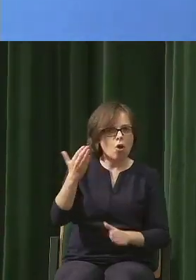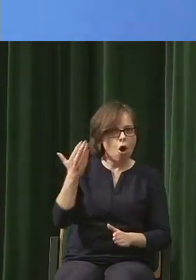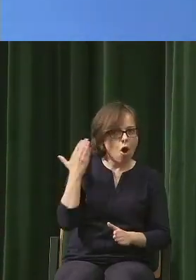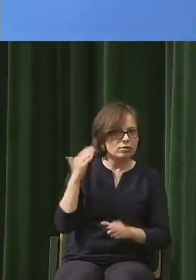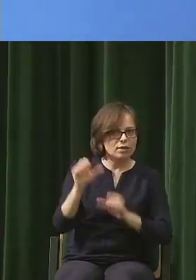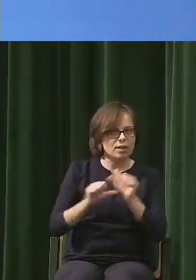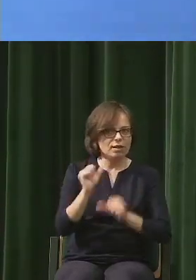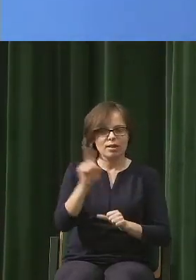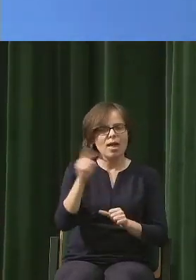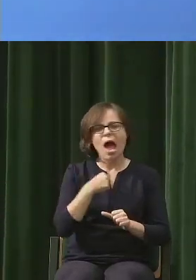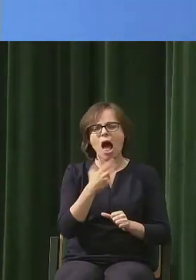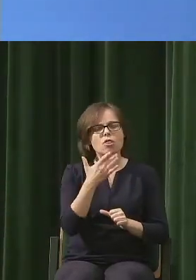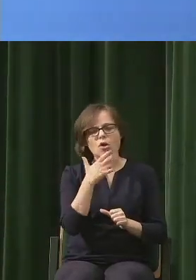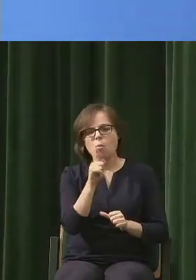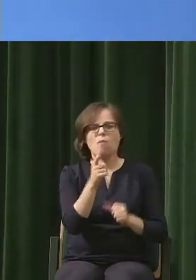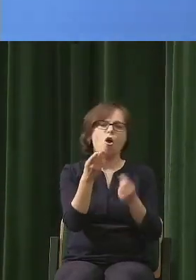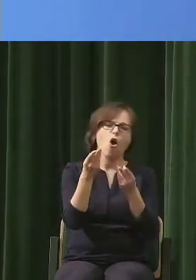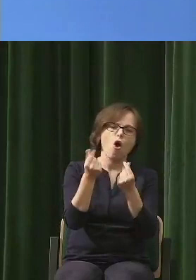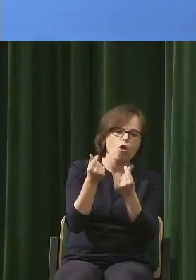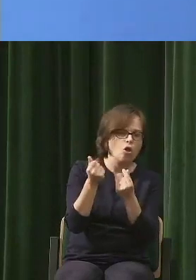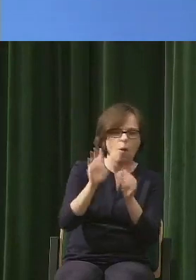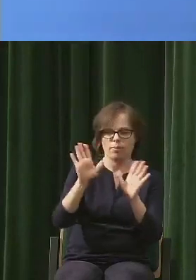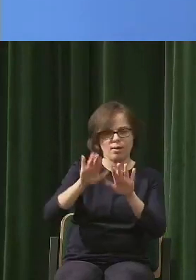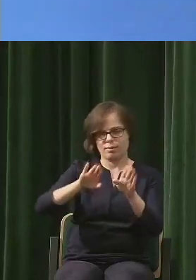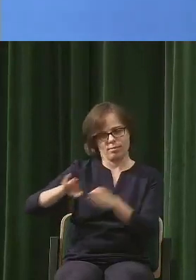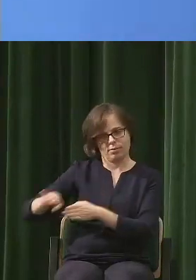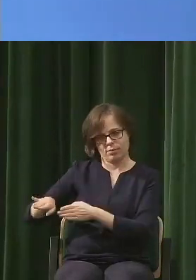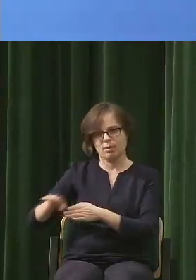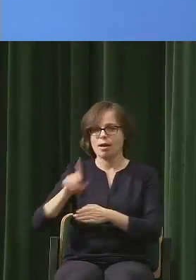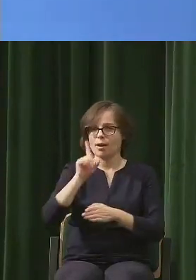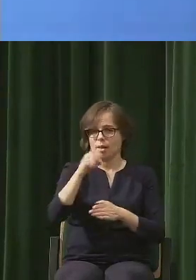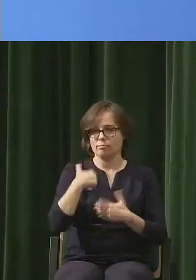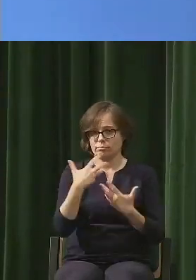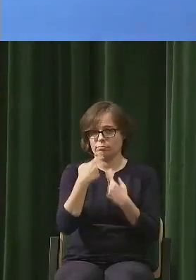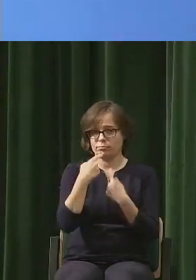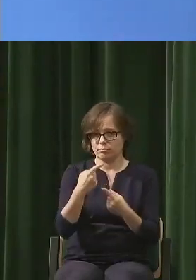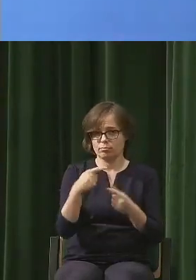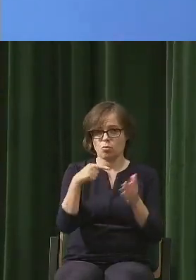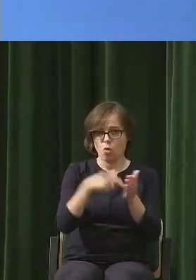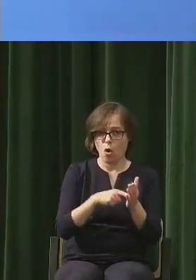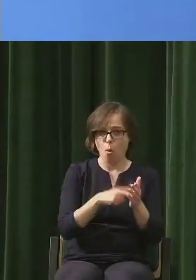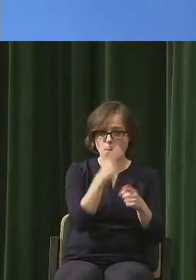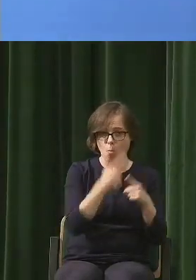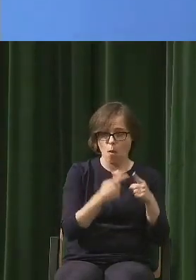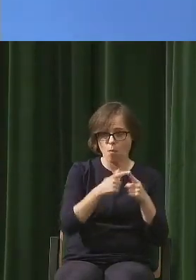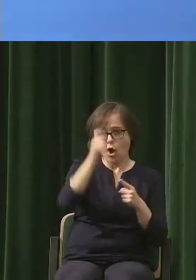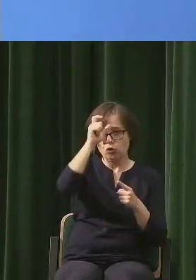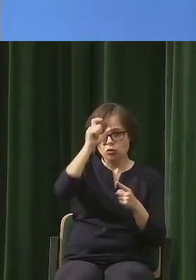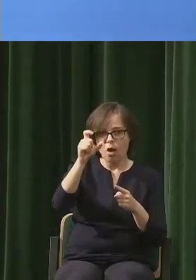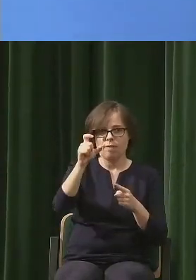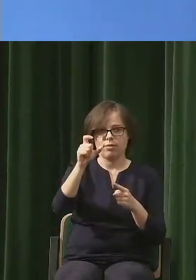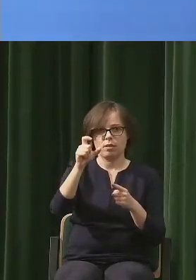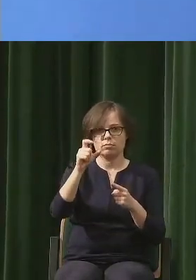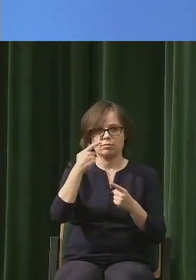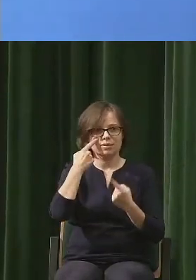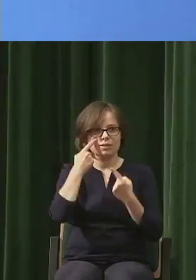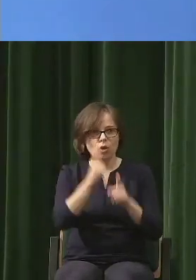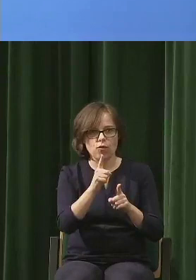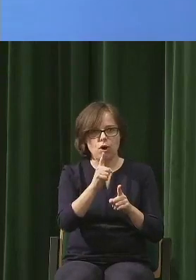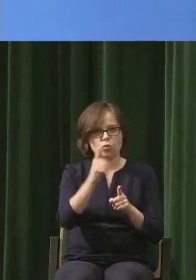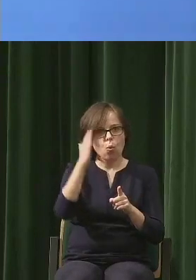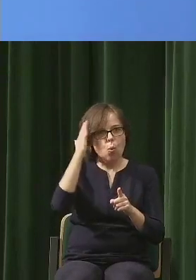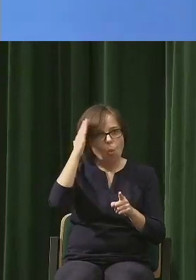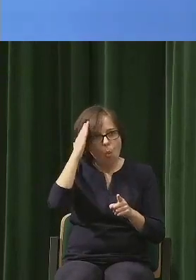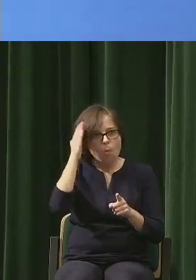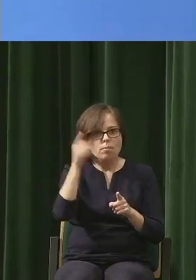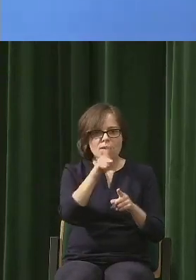mówię tutaj o wskaźnikach i w ogóle definicjach ekonomicznych. Natomiast od momentu, kiedy człowiek zaistniał i zauważył, że potrafi wykorzystywać